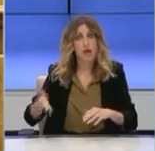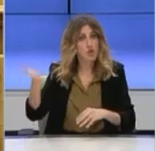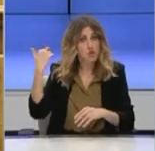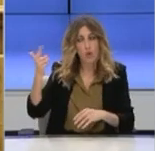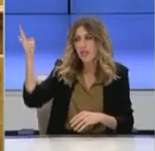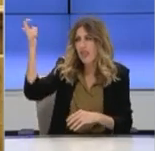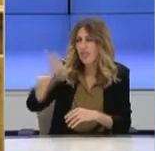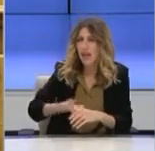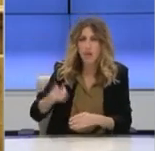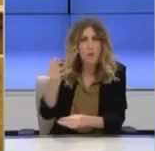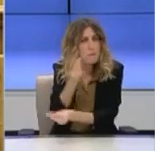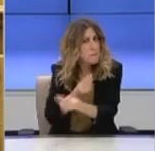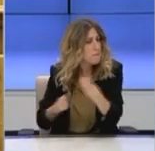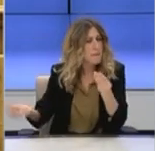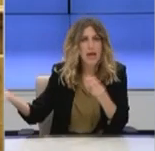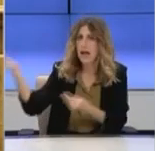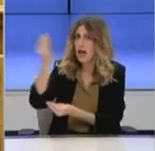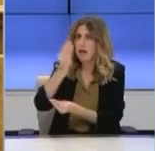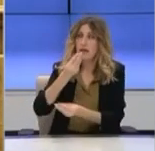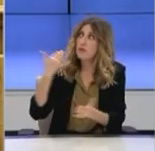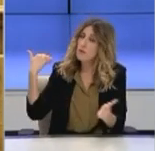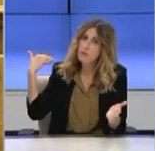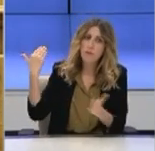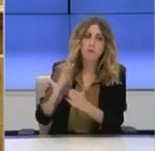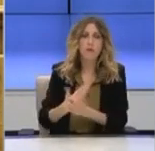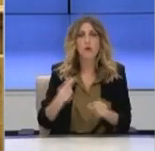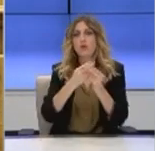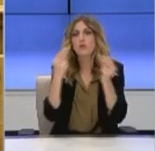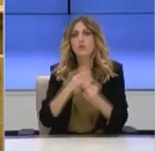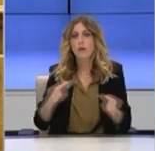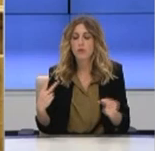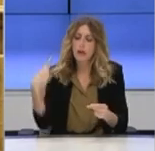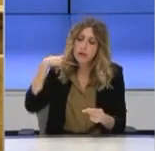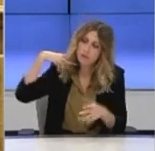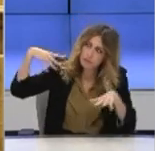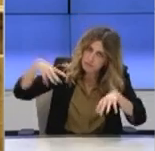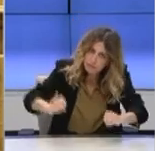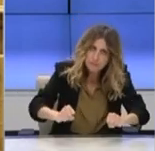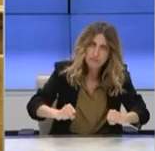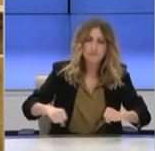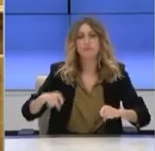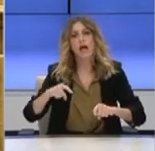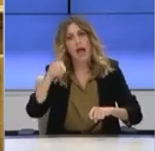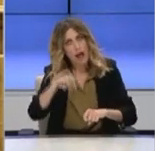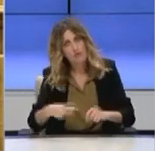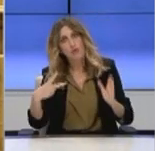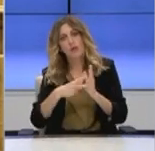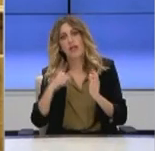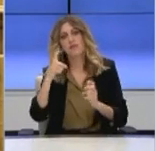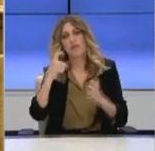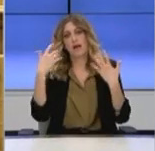Και να πάει έτσι, υπό όρους όχι εποπτείας, άρα χρέου δουλοπαρικίας, στην Τρόικα. Αυτό έγινε το 2010.